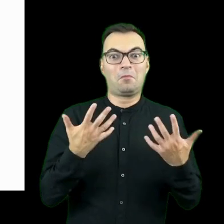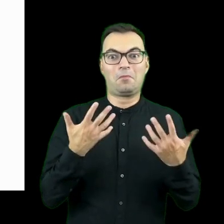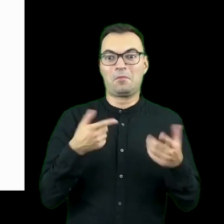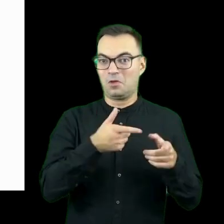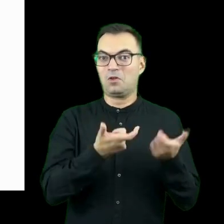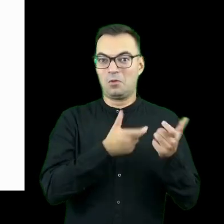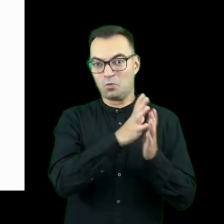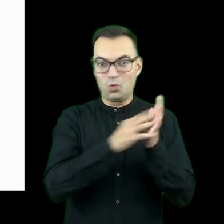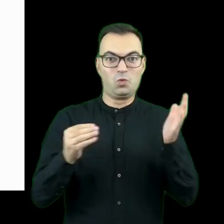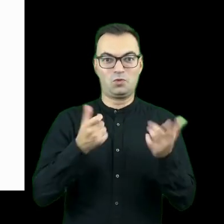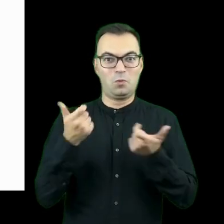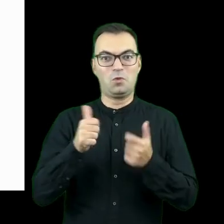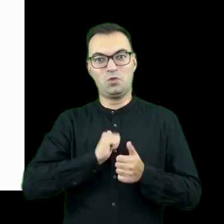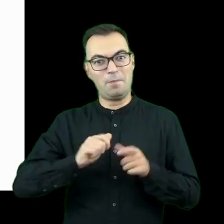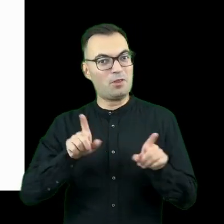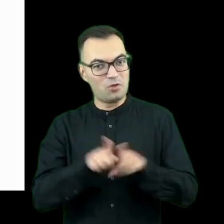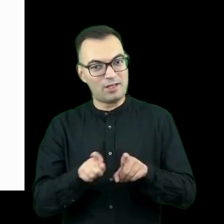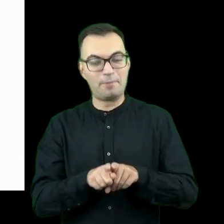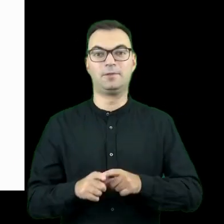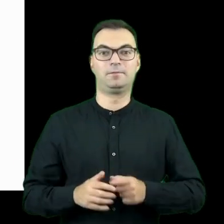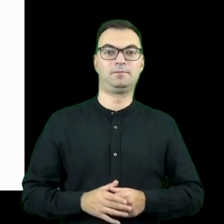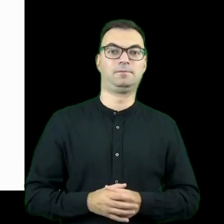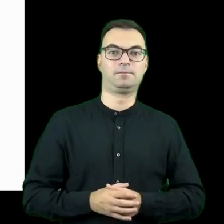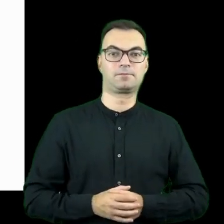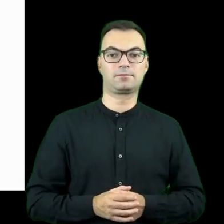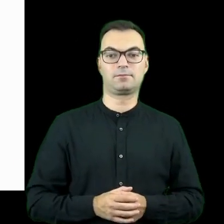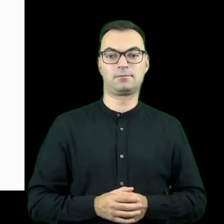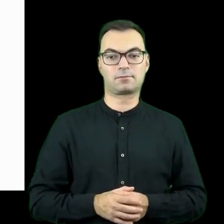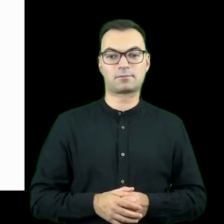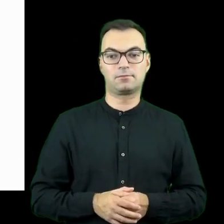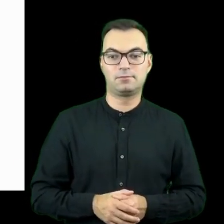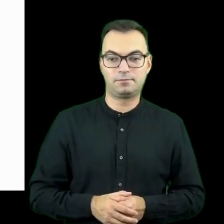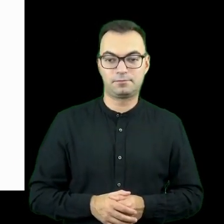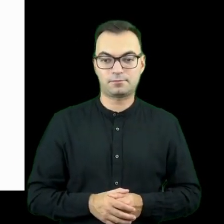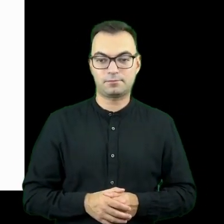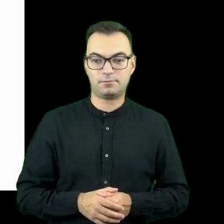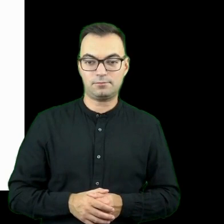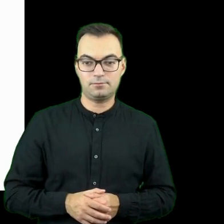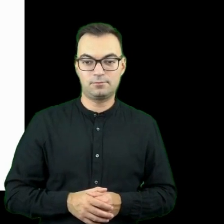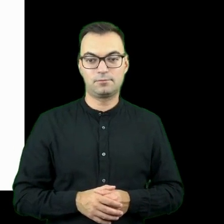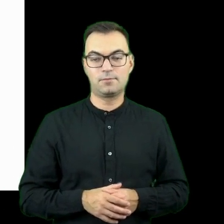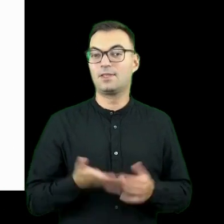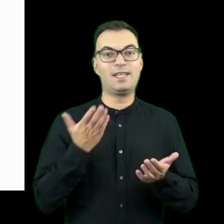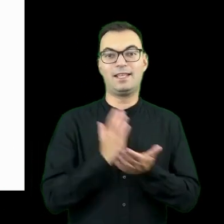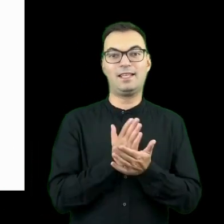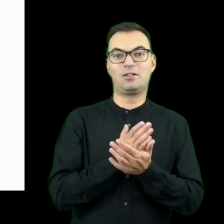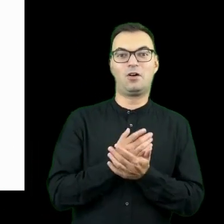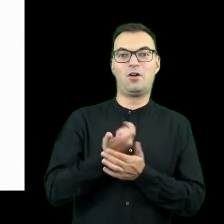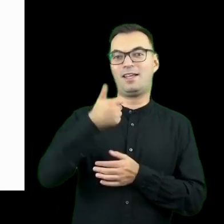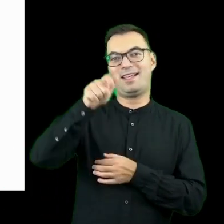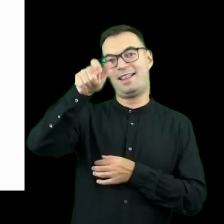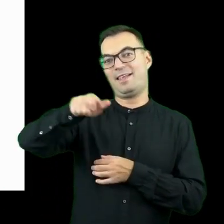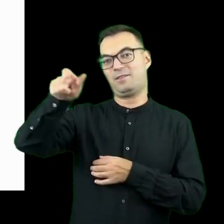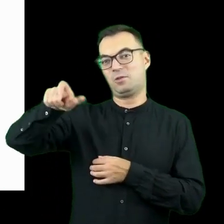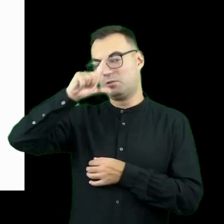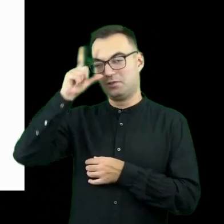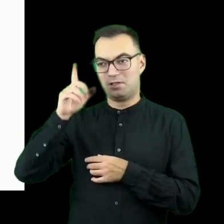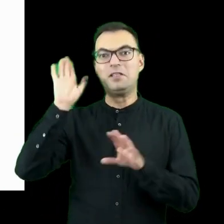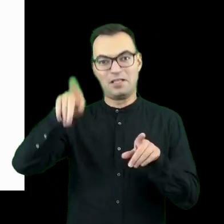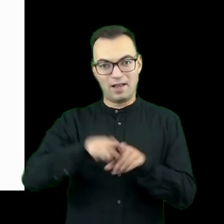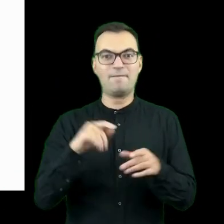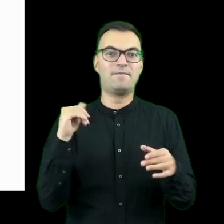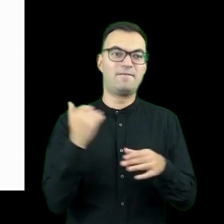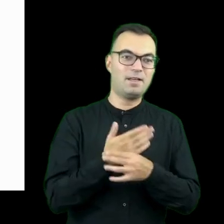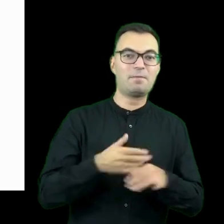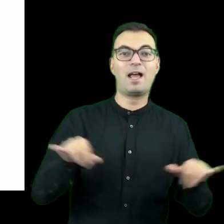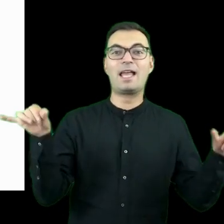chciało organizować podobne wydarzenia i zaczęły to robić nie tylko indywidualni ludzie, ale też